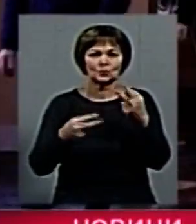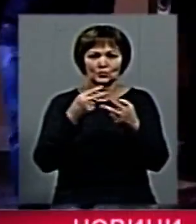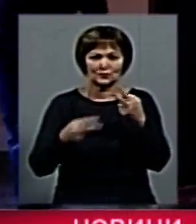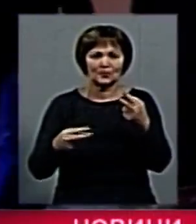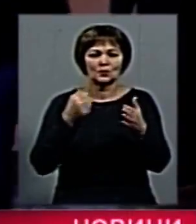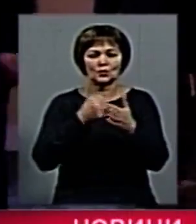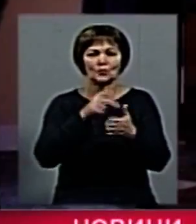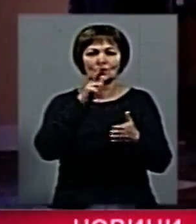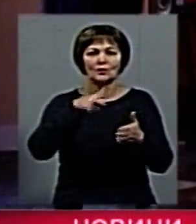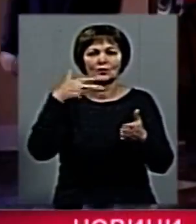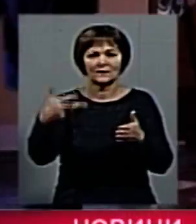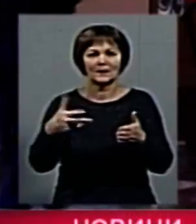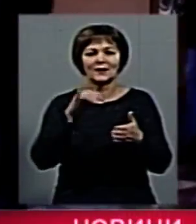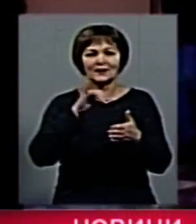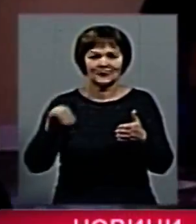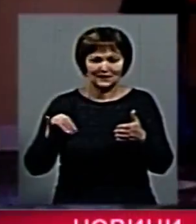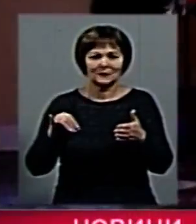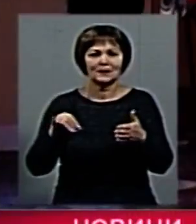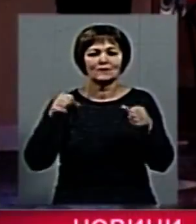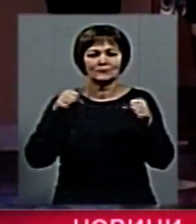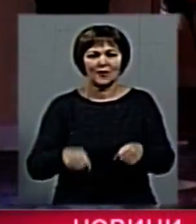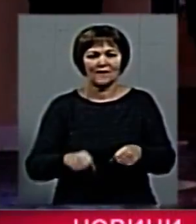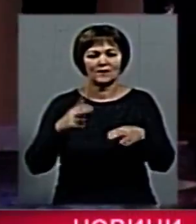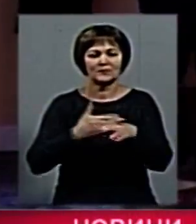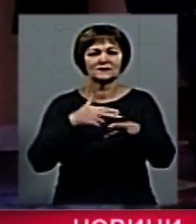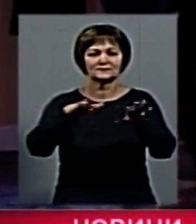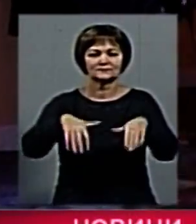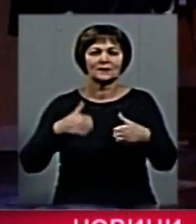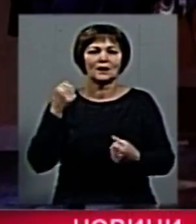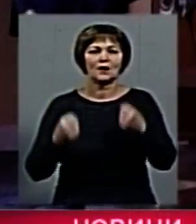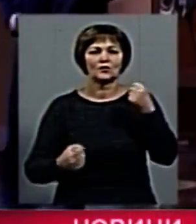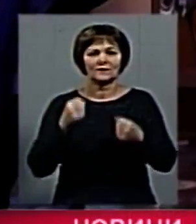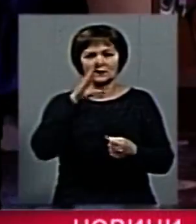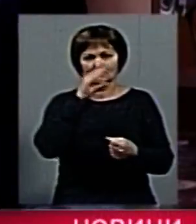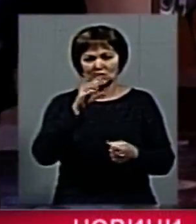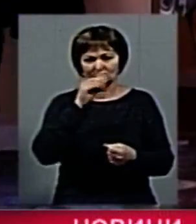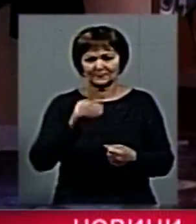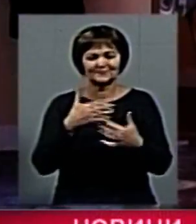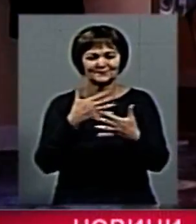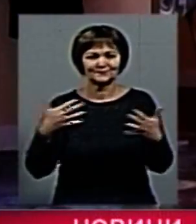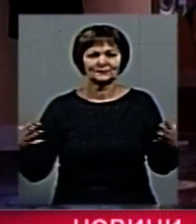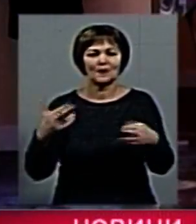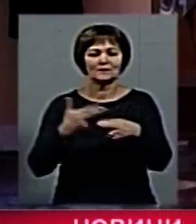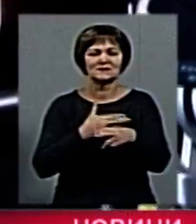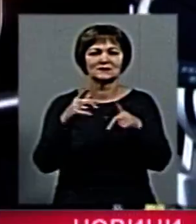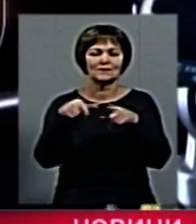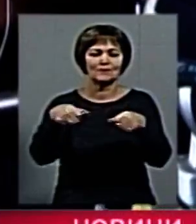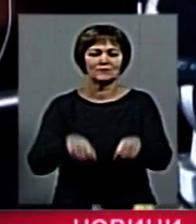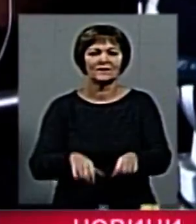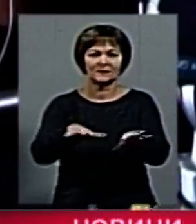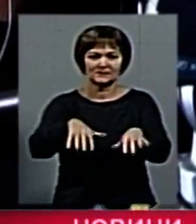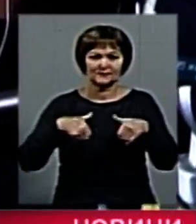до трьох років, а також позбавлення права керувати транспортними засобами, тобто позбавлення водійських прав.